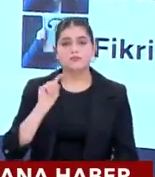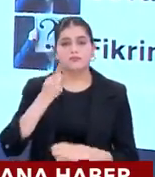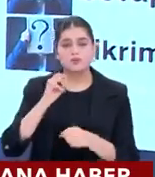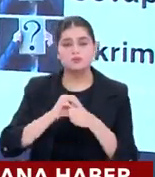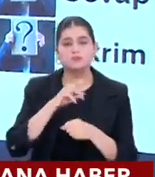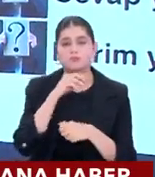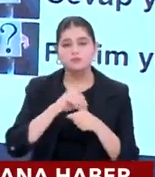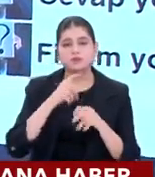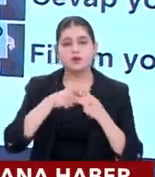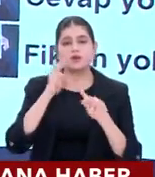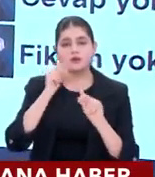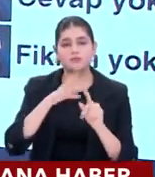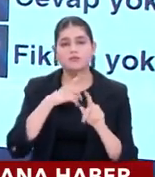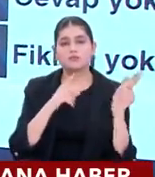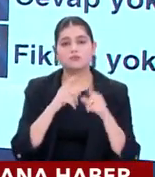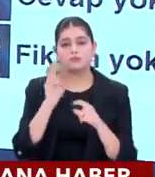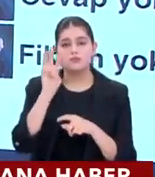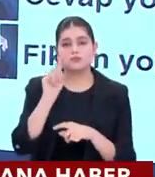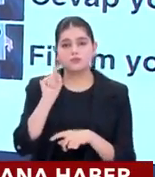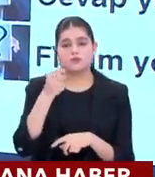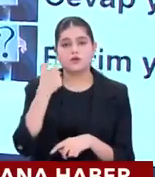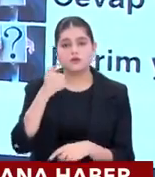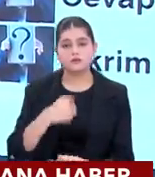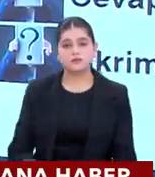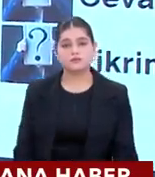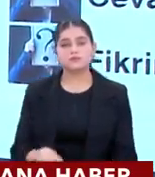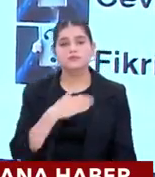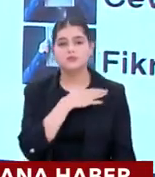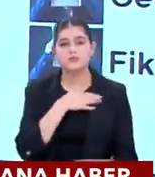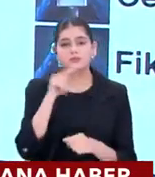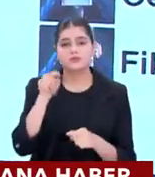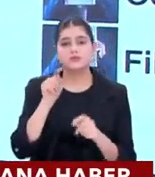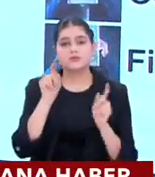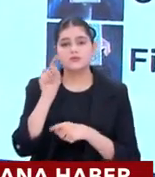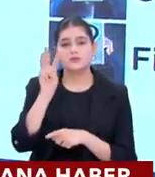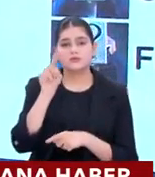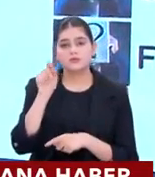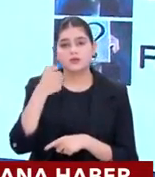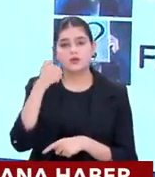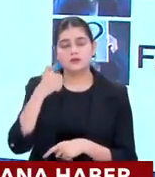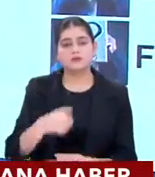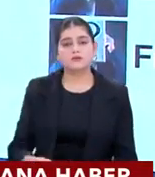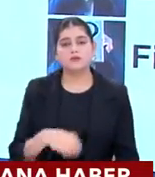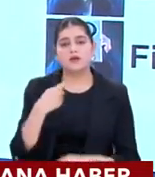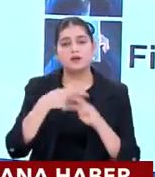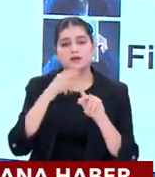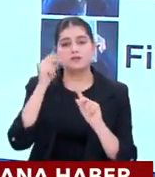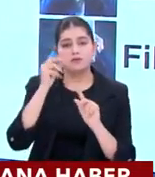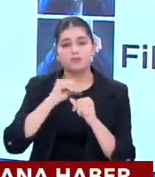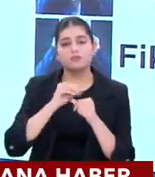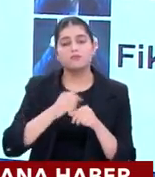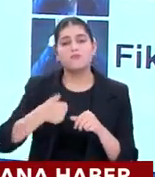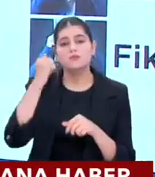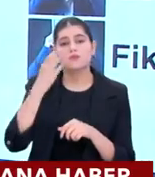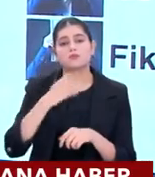sırada Ekrem İmamoğlu yüzde 31.6. CHP seçmeninin yüzde 31.6'sı Ekrem İmamoğlu'nu